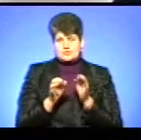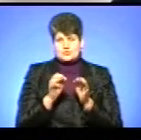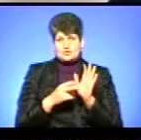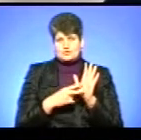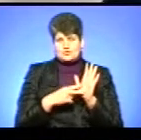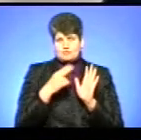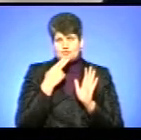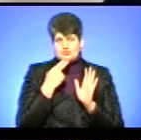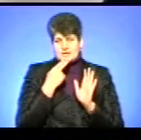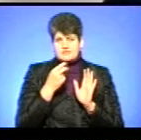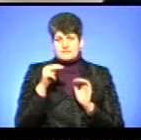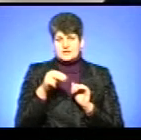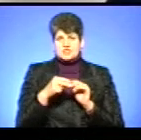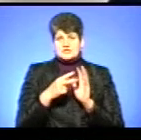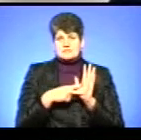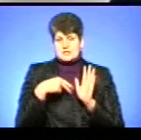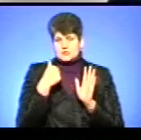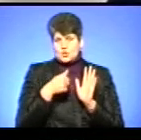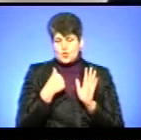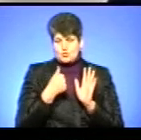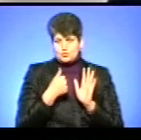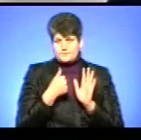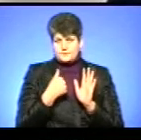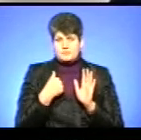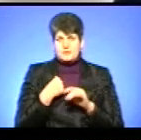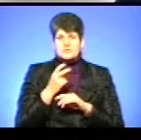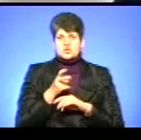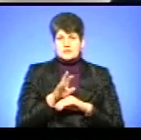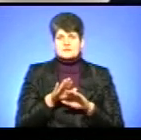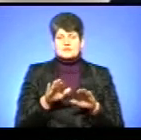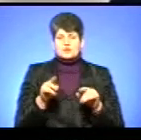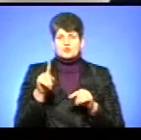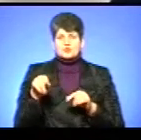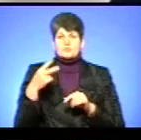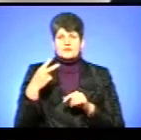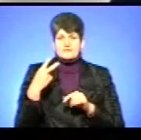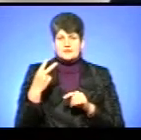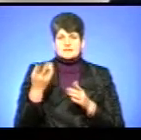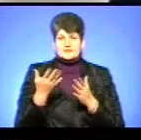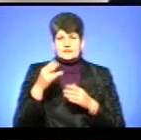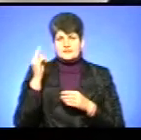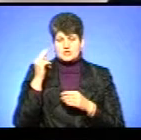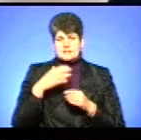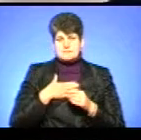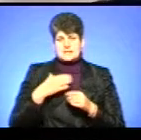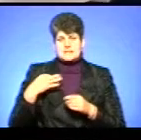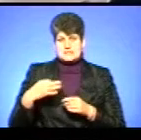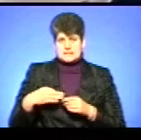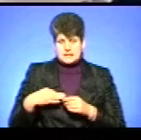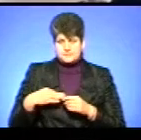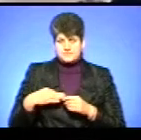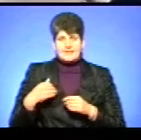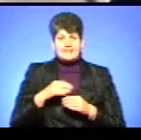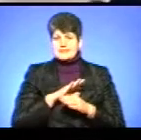червня 2016 року ми прийшли в садочок номер 20, де навчається міський син. Нас